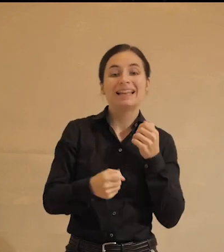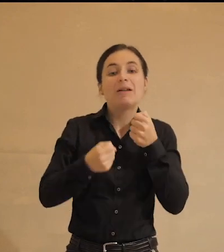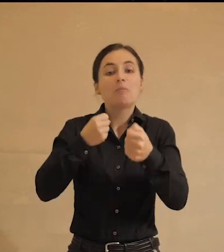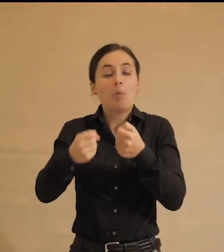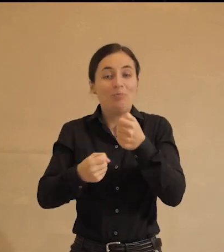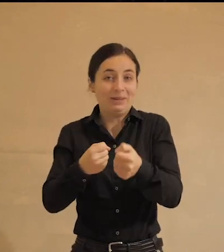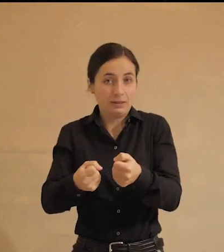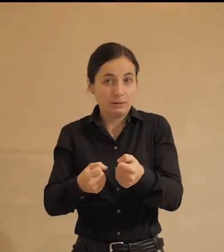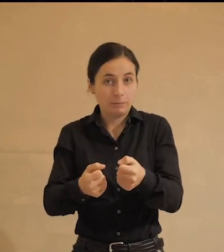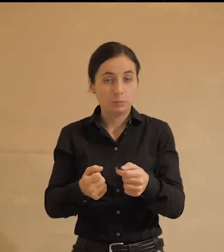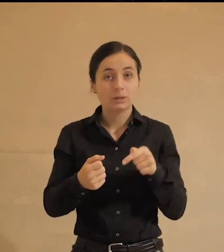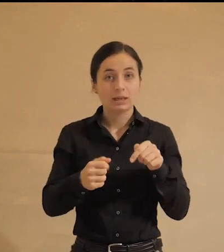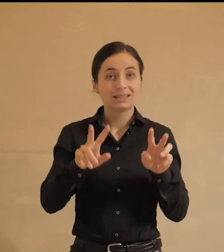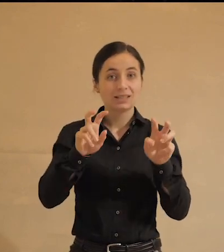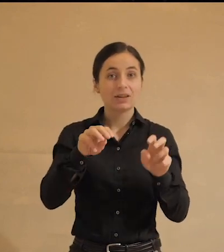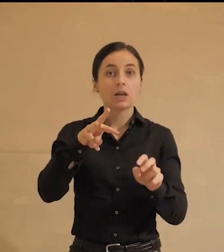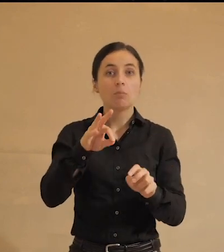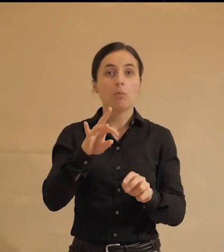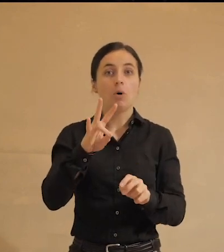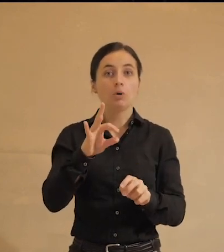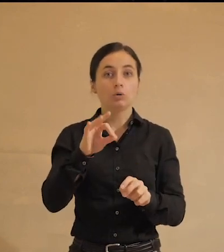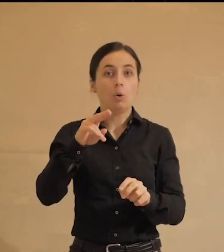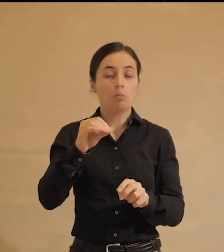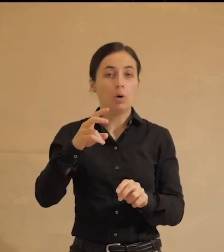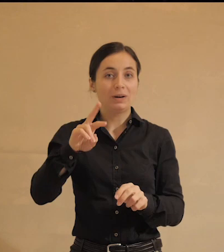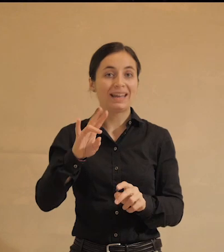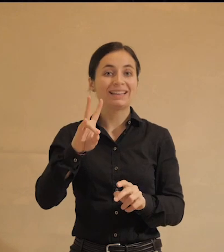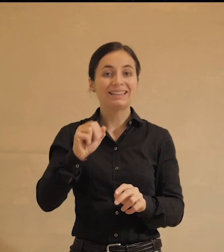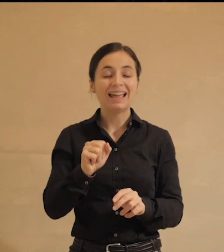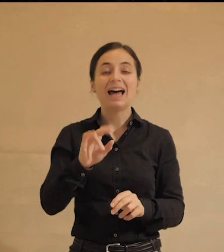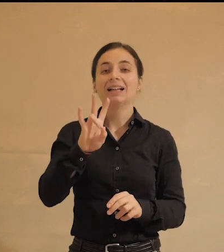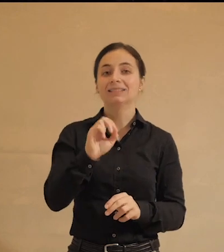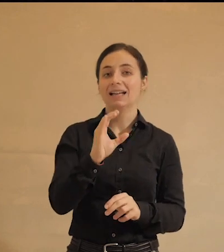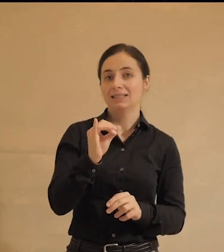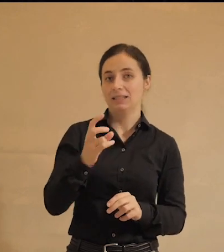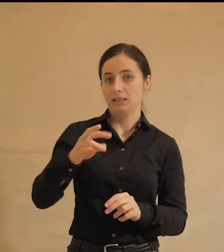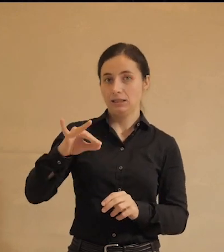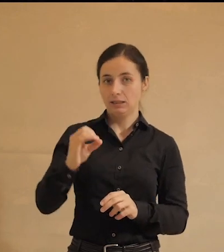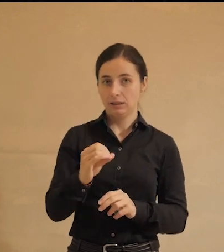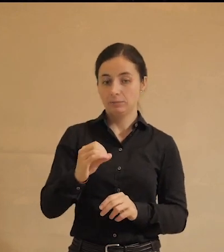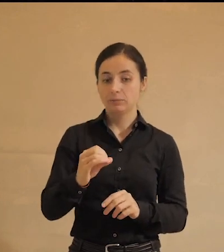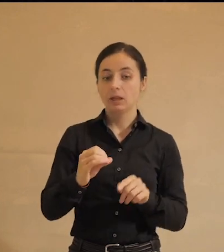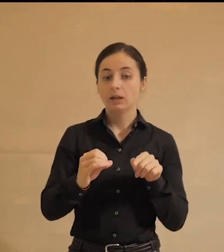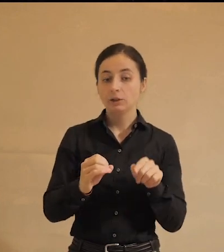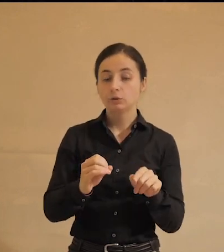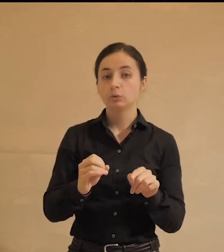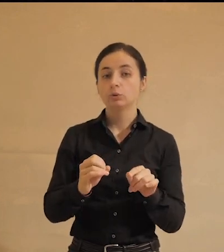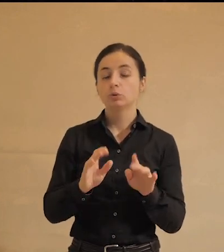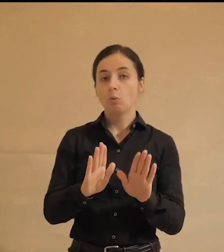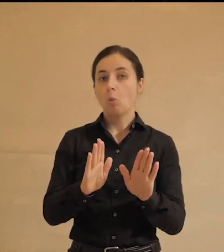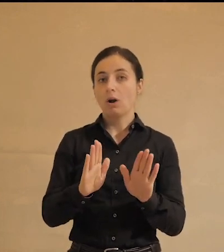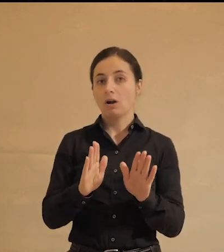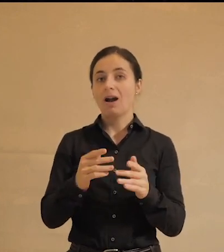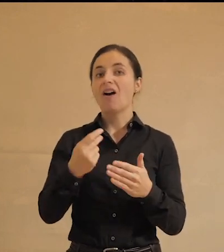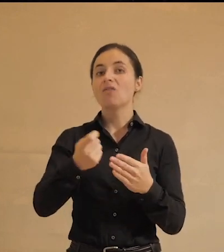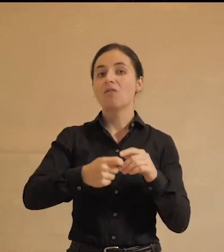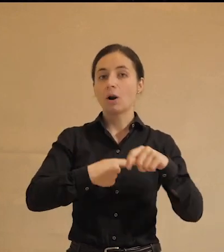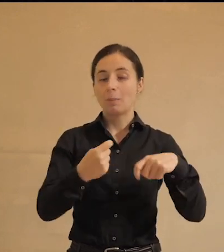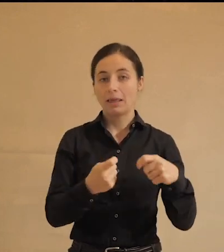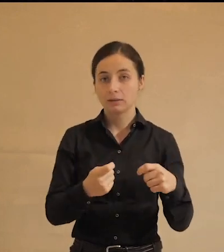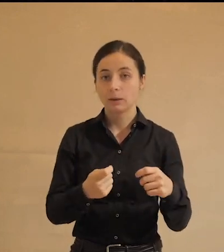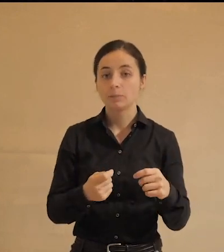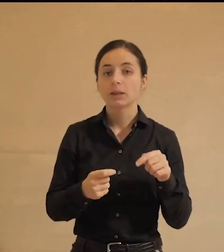физически. Это называется монополия на насилие. Тут любая цифровизация является только оформлением. Вообще, вот это